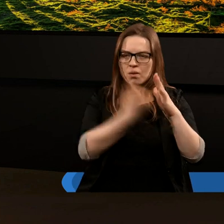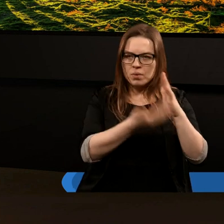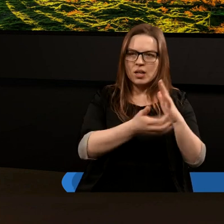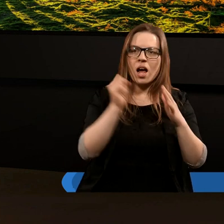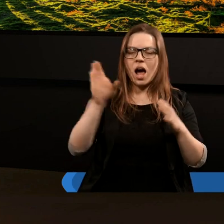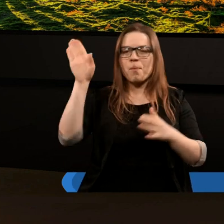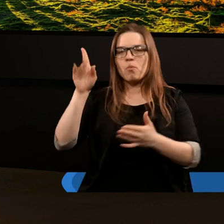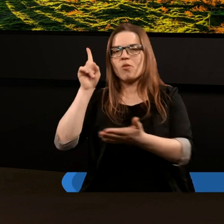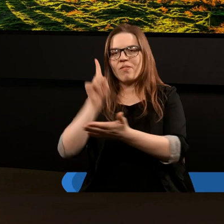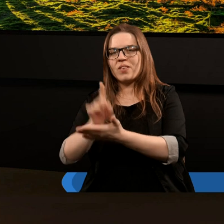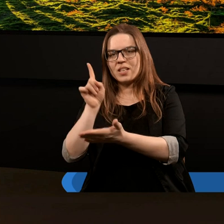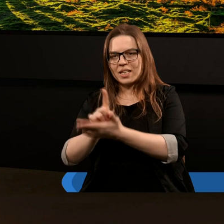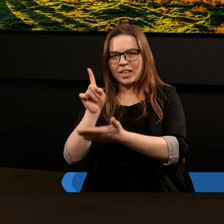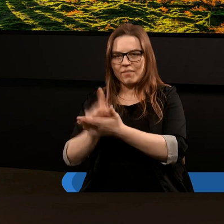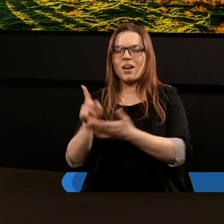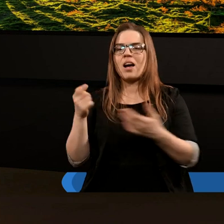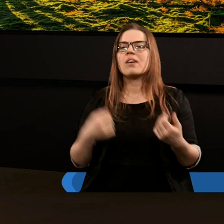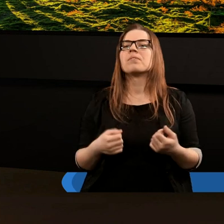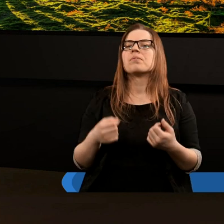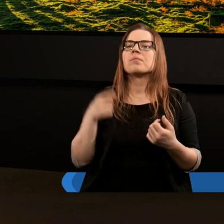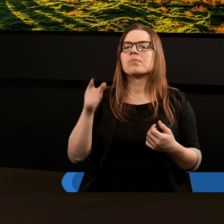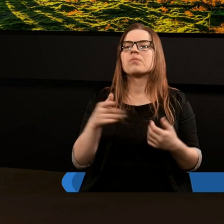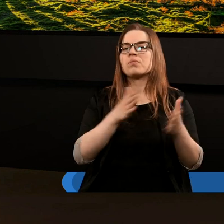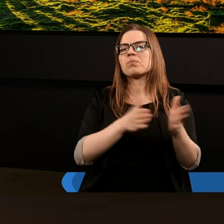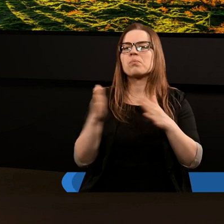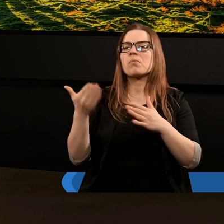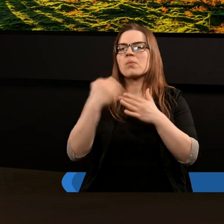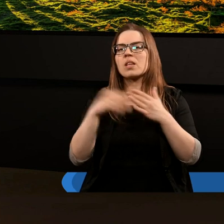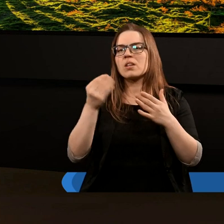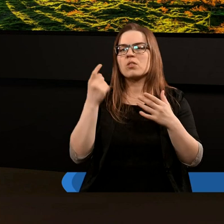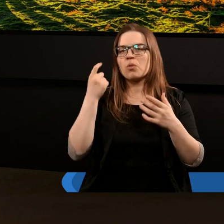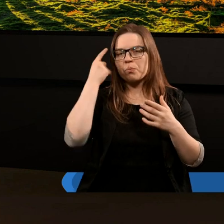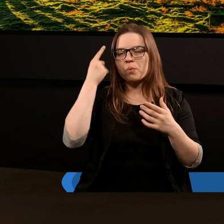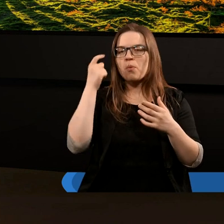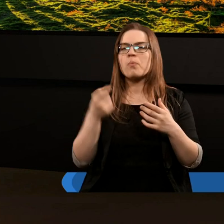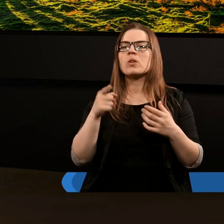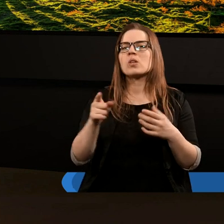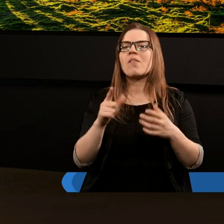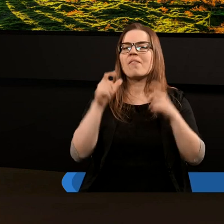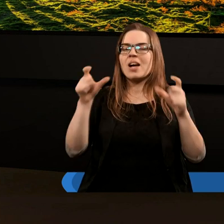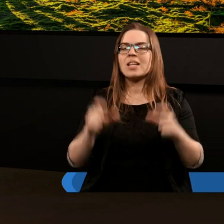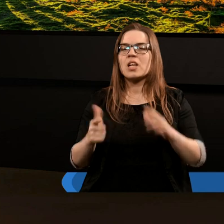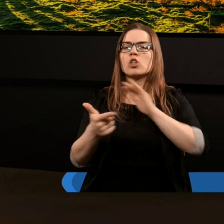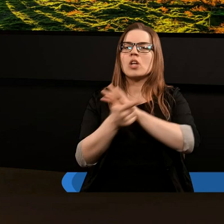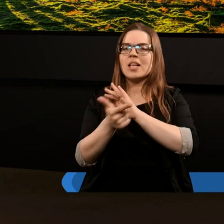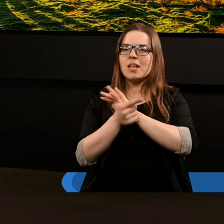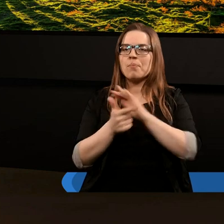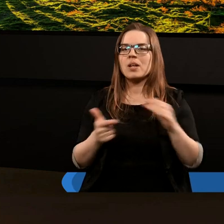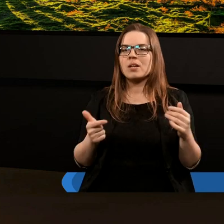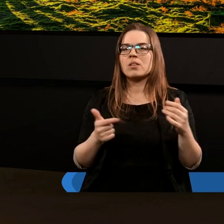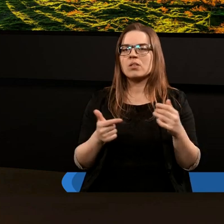przegrywa, a Bóg zwycięża. No i ostatni fragment, nad którym się skupimy przez moment, to jest werset siedemnasty.